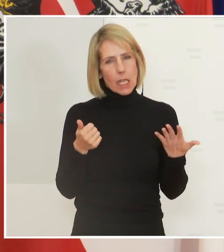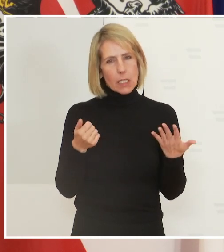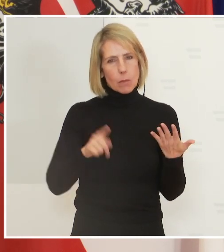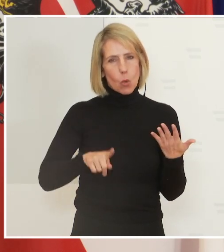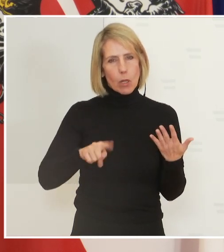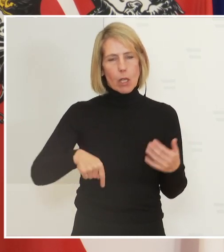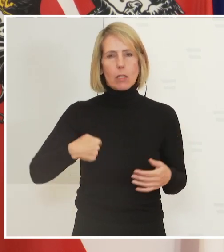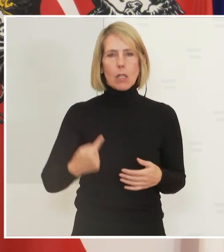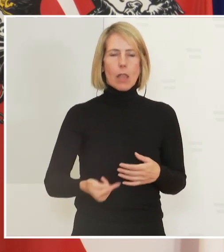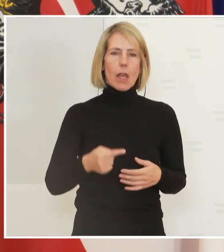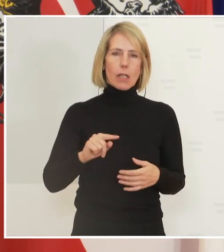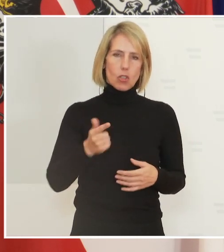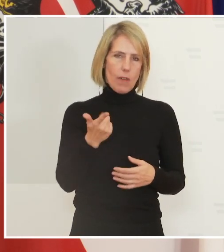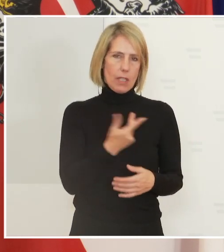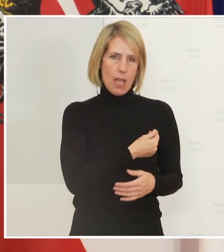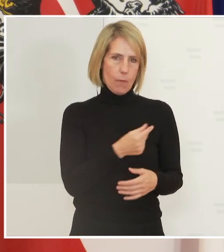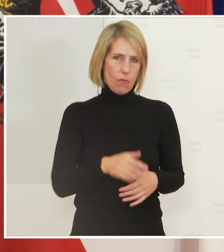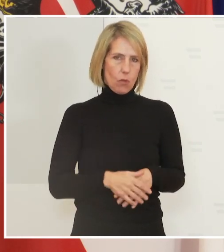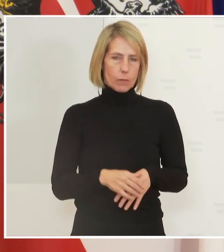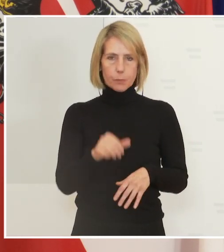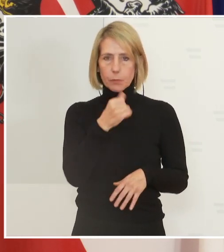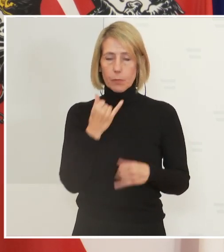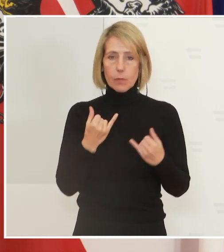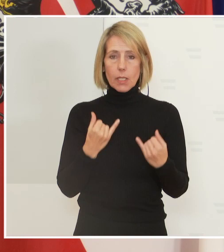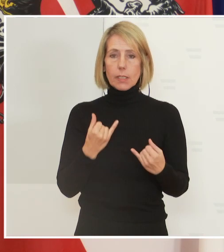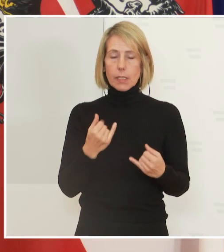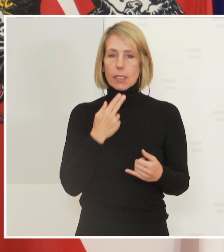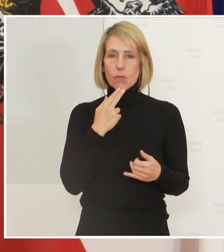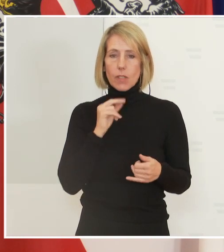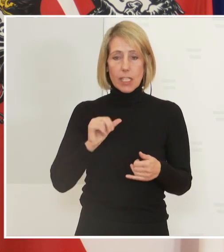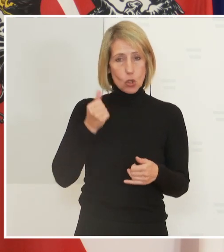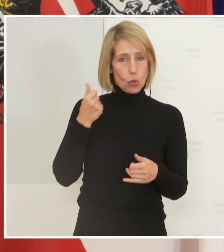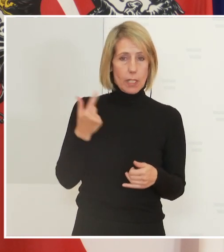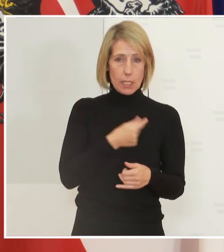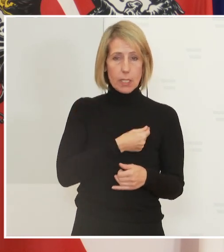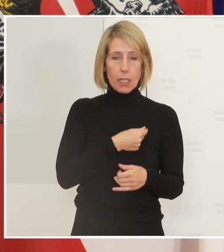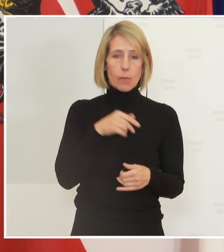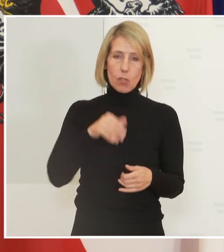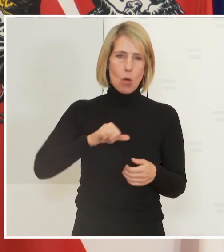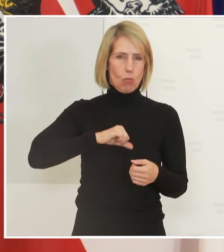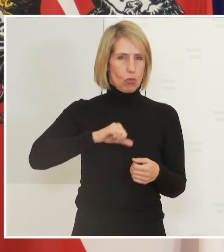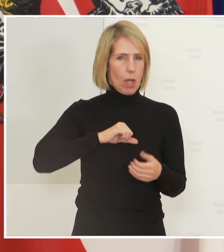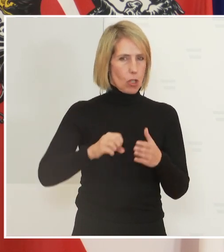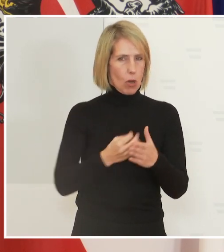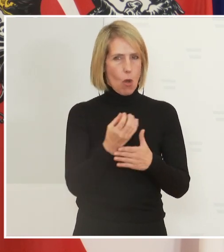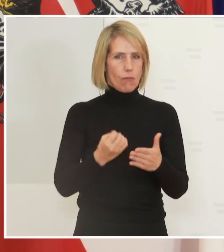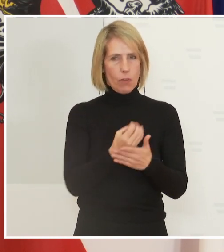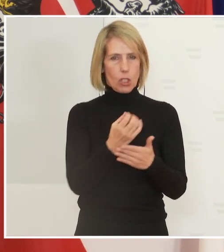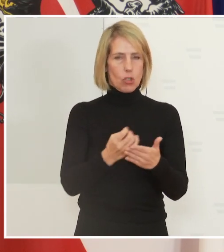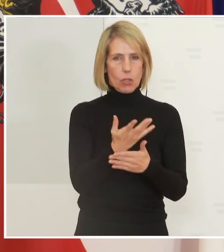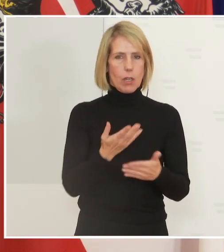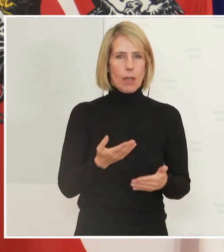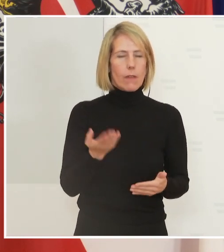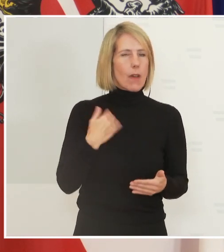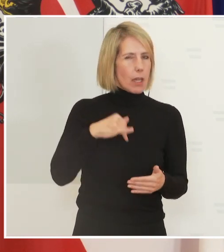zweiten Stich bedeutet. Wir müssen jedenfalls jetzt diejenigen, die zuerst geimpft worden sind, rasch auffrischen. Das sind die Menschen, die im Jänner,